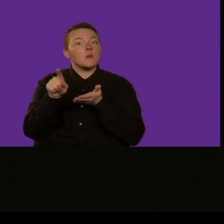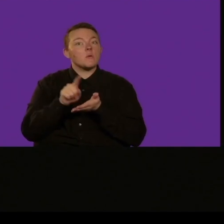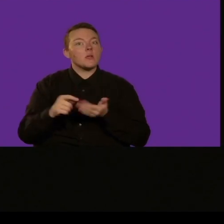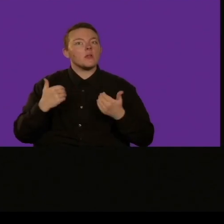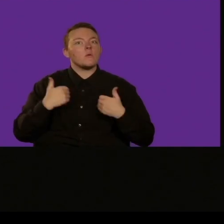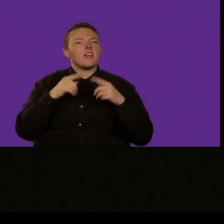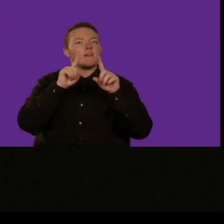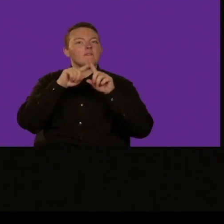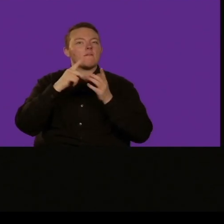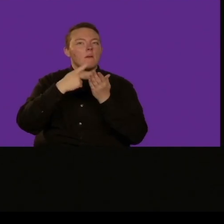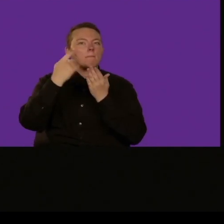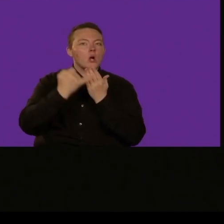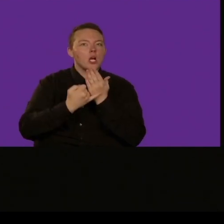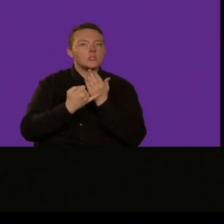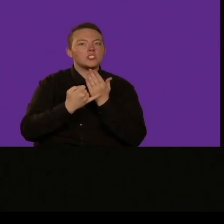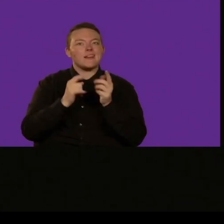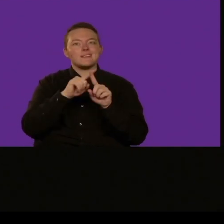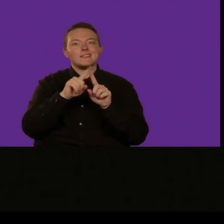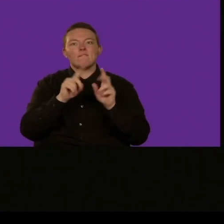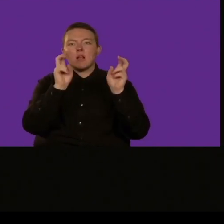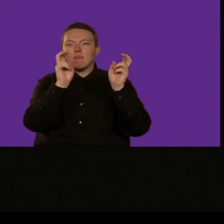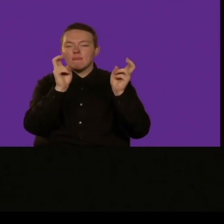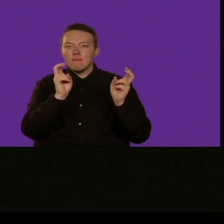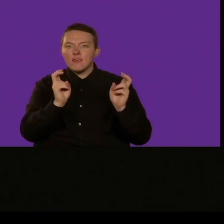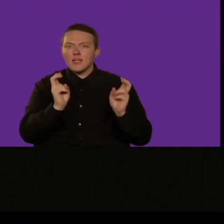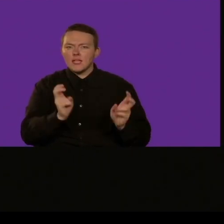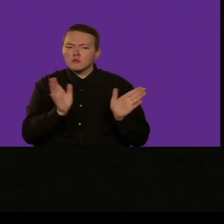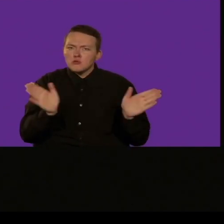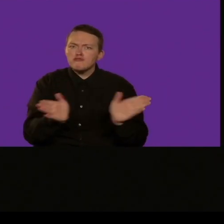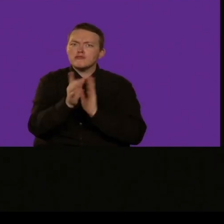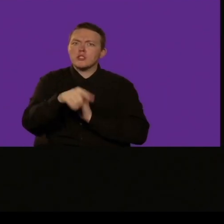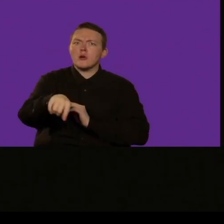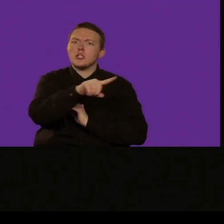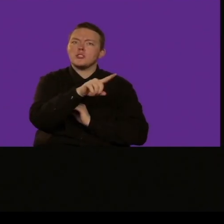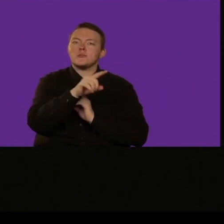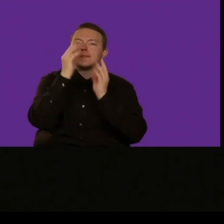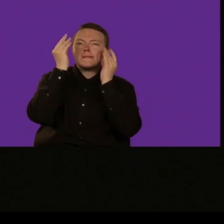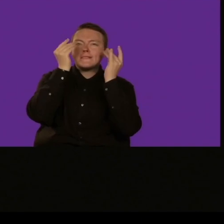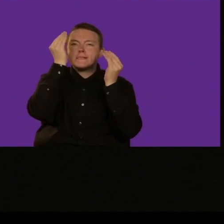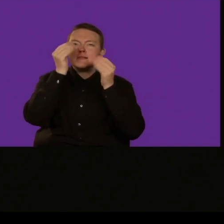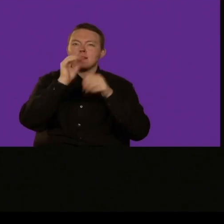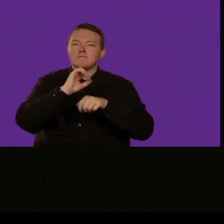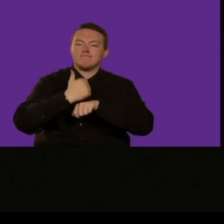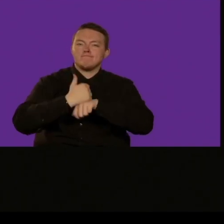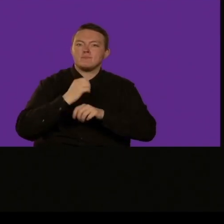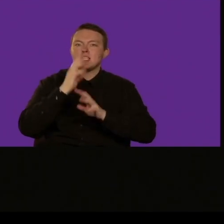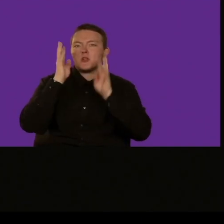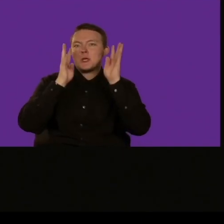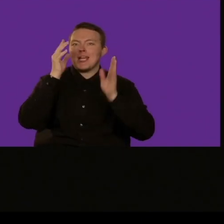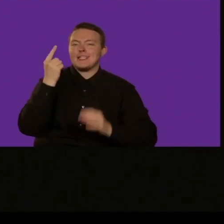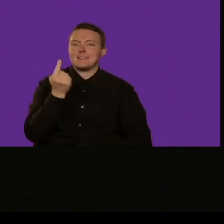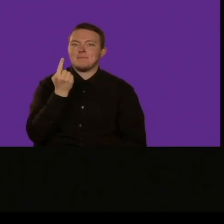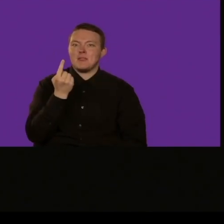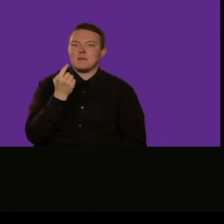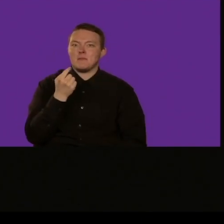ci sono diversi progetti ci saranno diversi studi in diverse settimane sul sito web